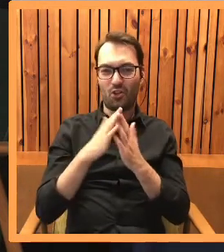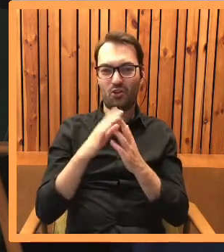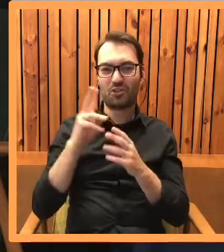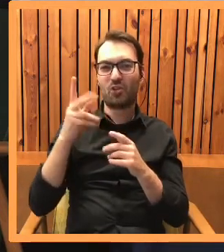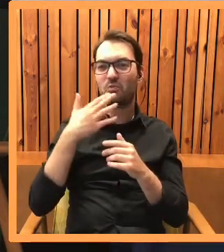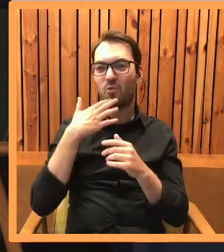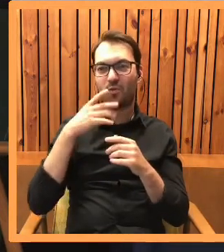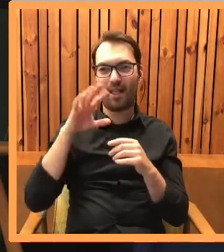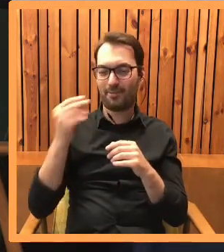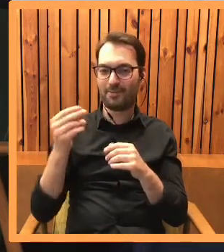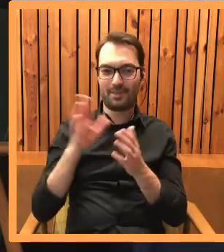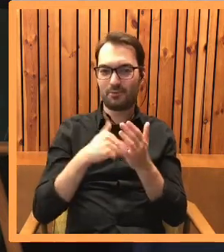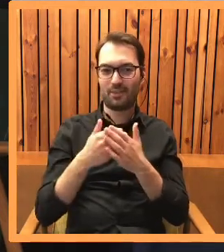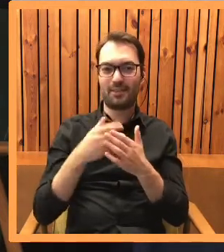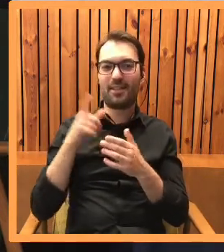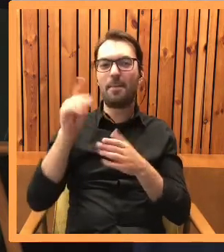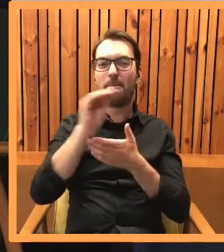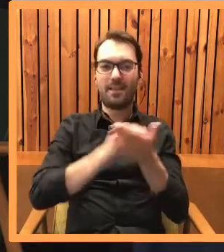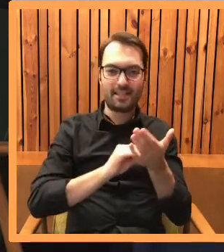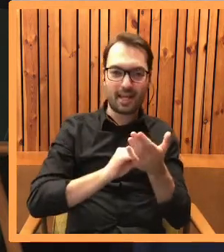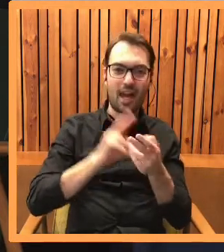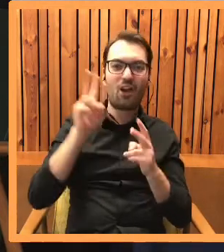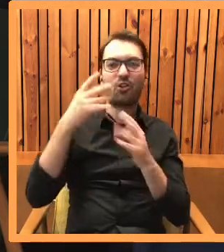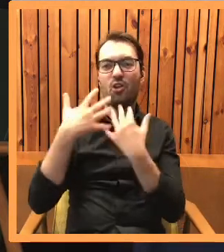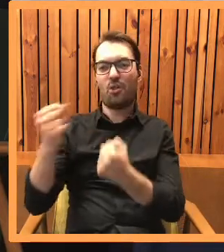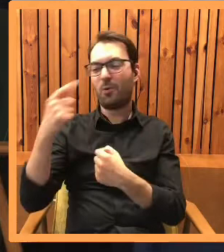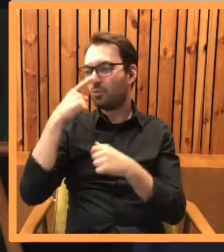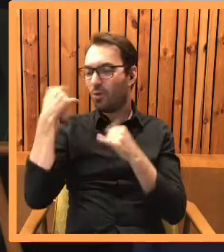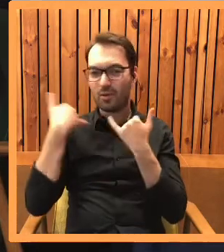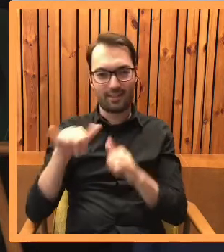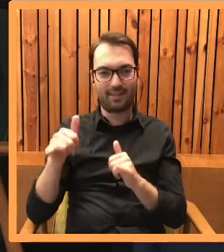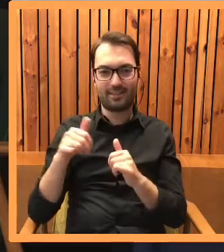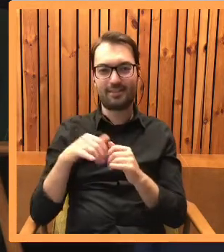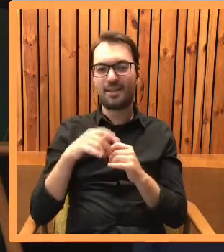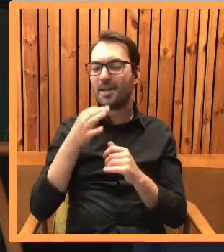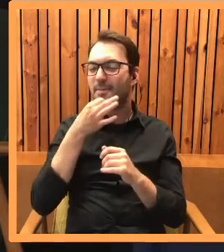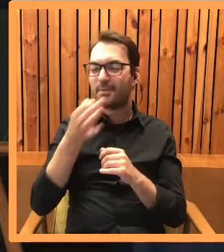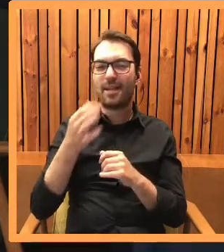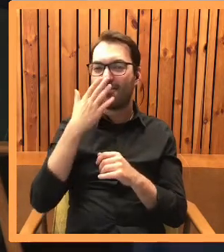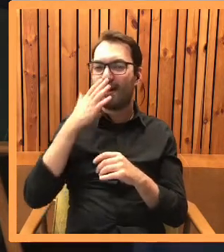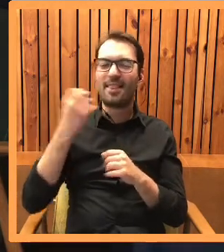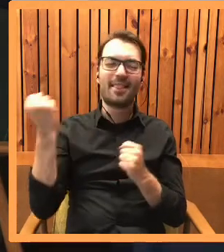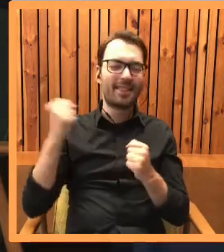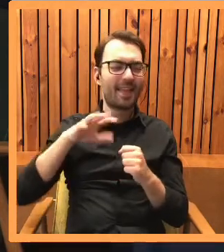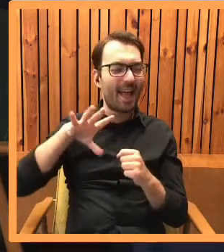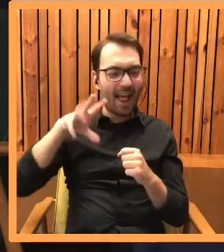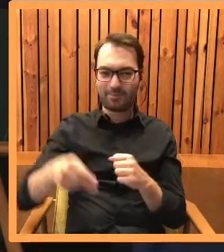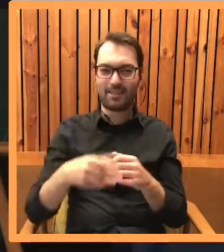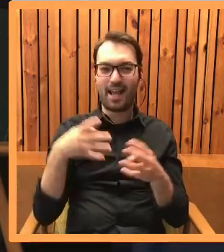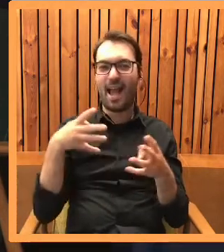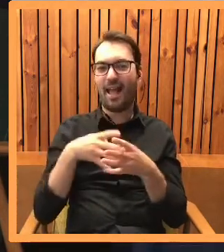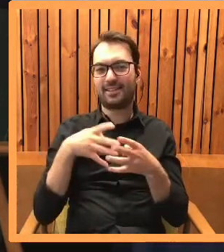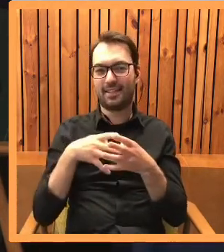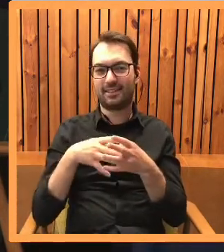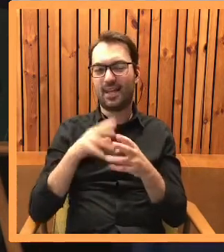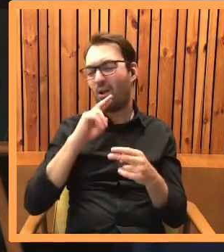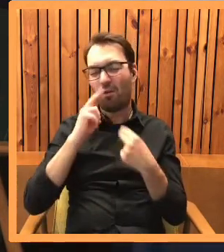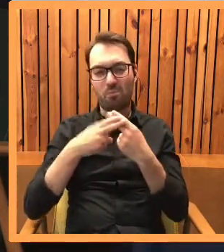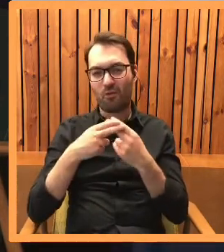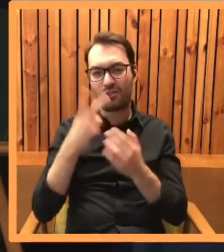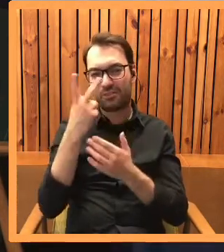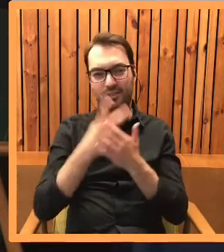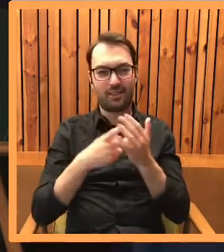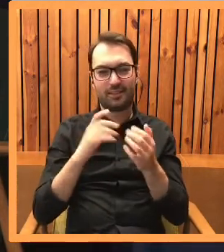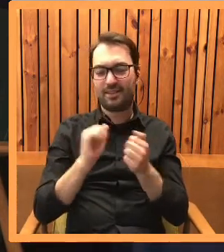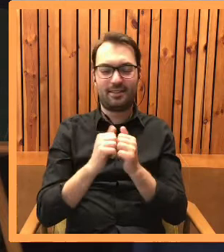książek, czyli o swoich zamiarach, których nie miałaś, ale które ktoś odczytał. Więc najdziwniejsza recenzja, czy taka zwrotna od czytelników, którą otrzymałaś, nie wiem, na